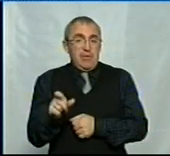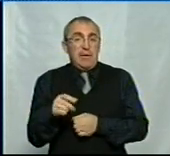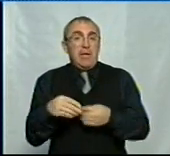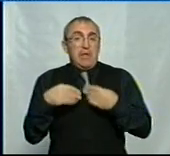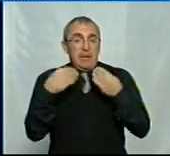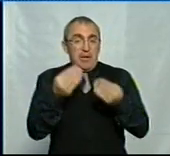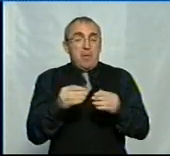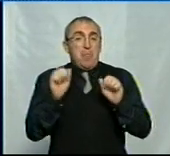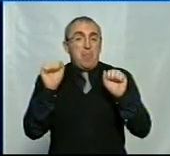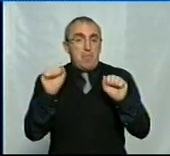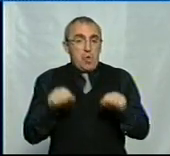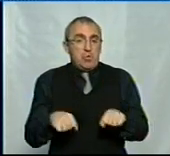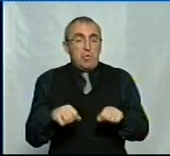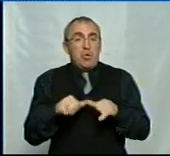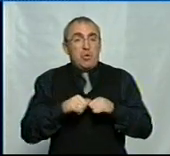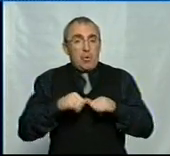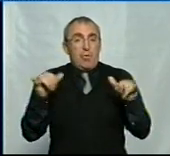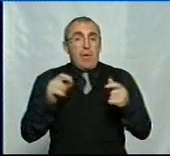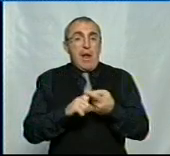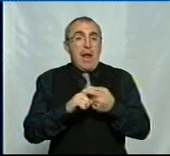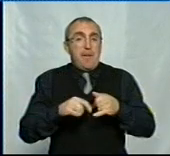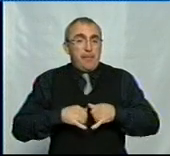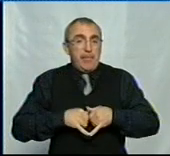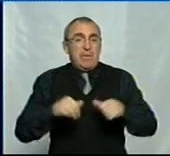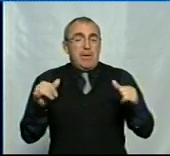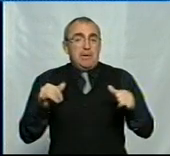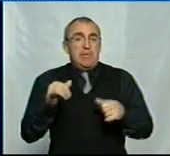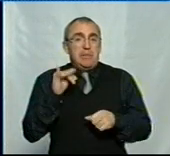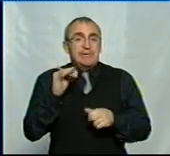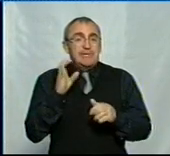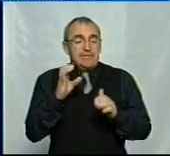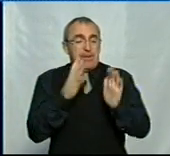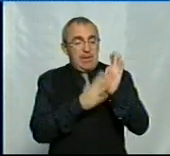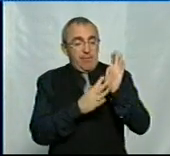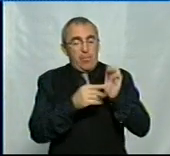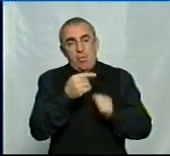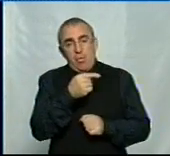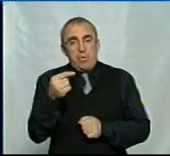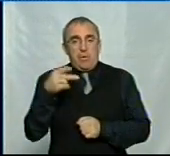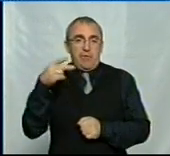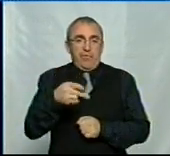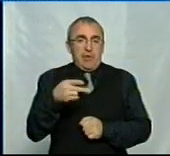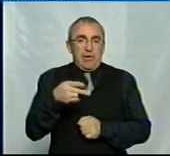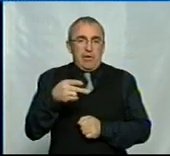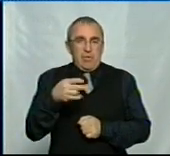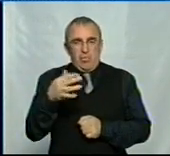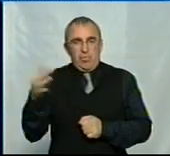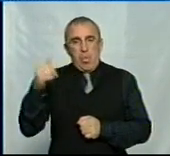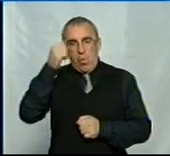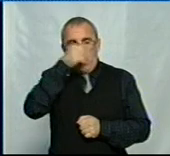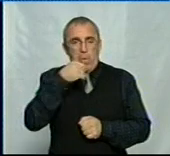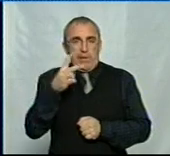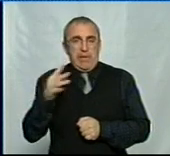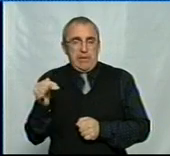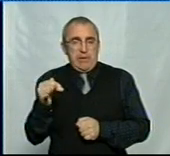надали можливість розвитися епідемії з 90-го по 2000-ї роки. І якщо